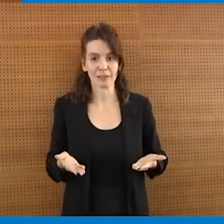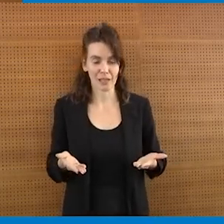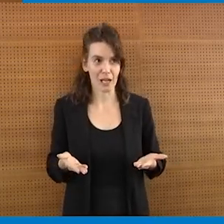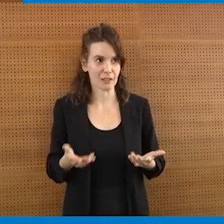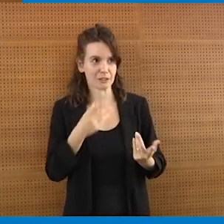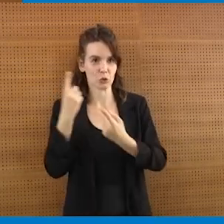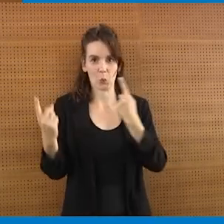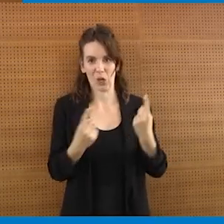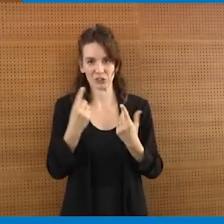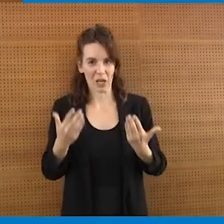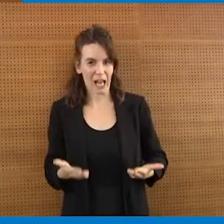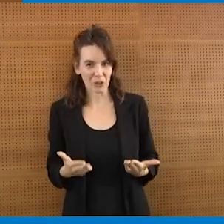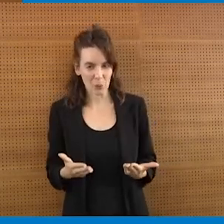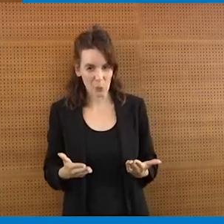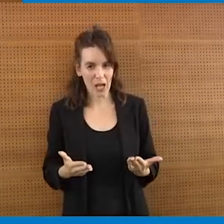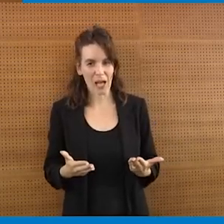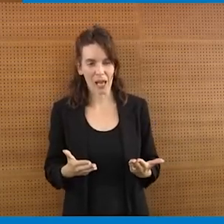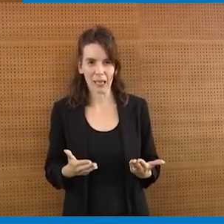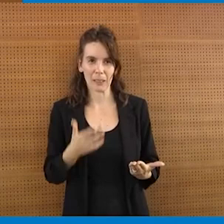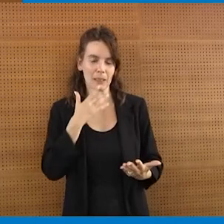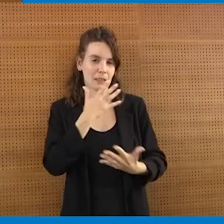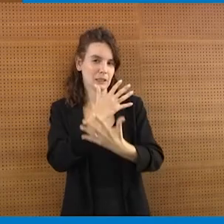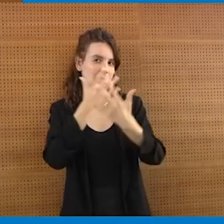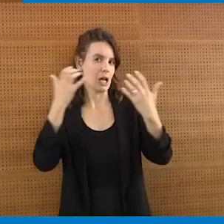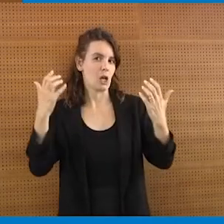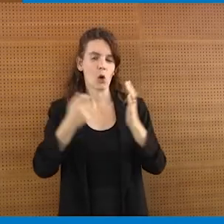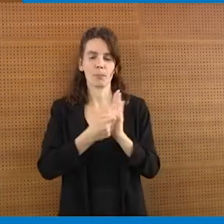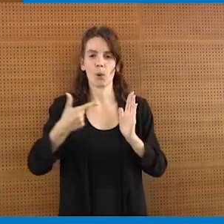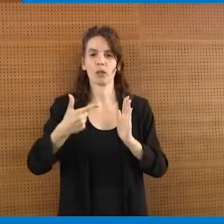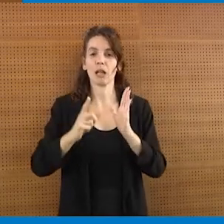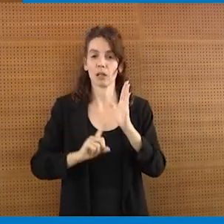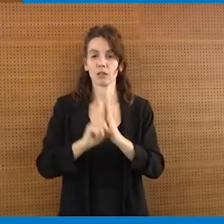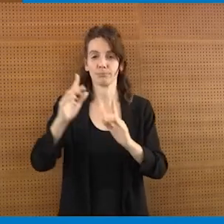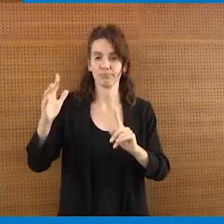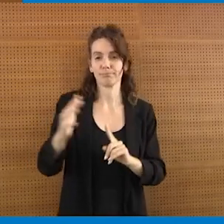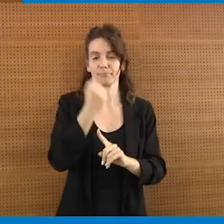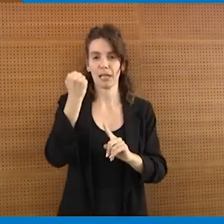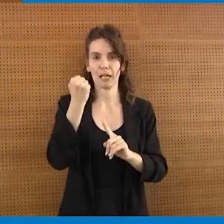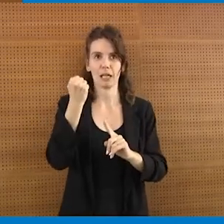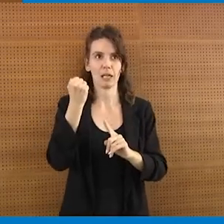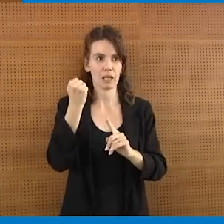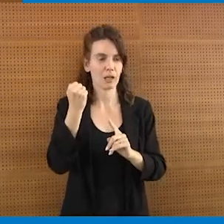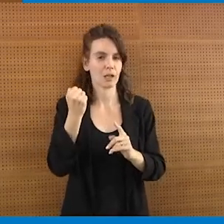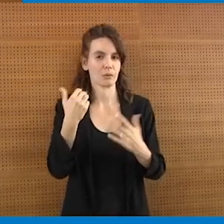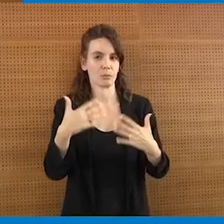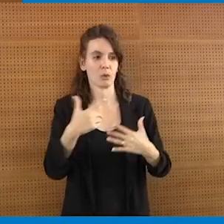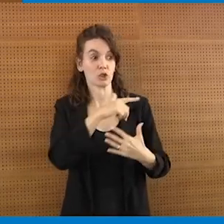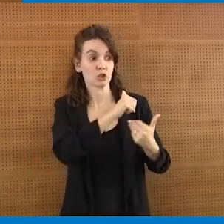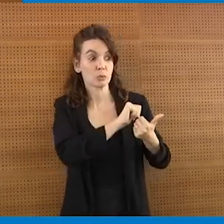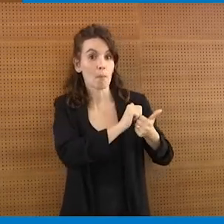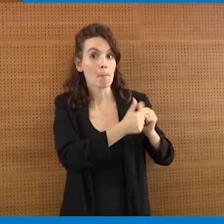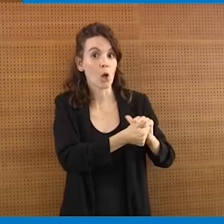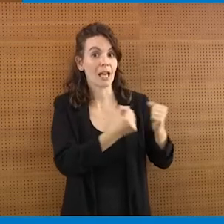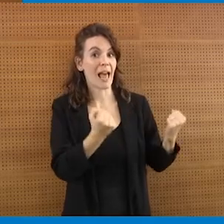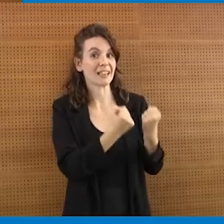appunto all'attualità di un importante risultato che abbiamo avuto, un risultato sicuramente storico, quindi l'ingresso dello sport, dell